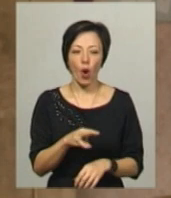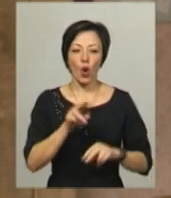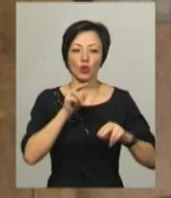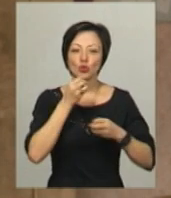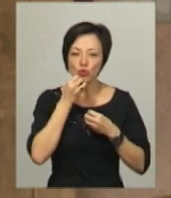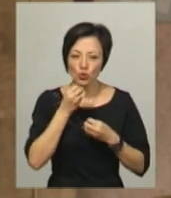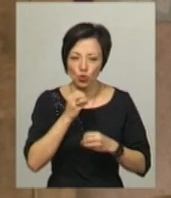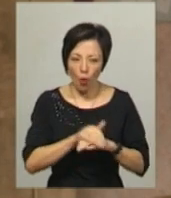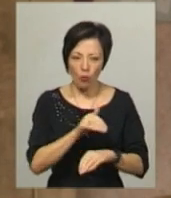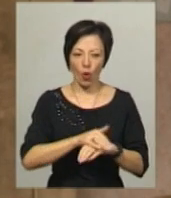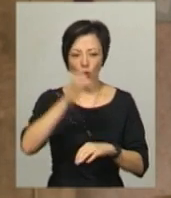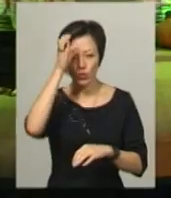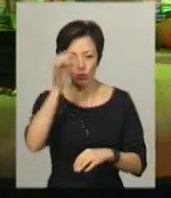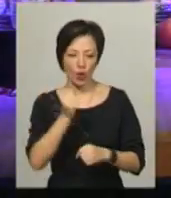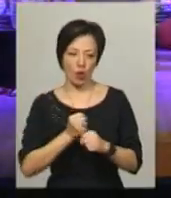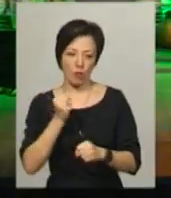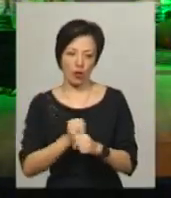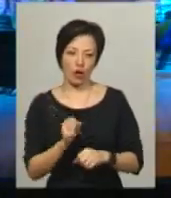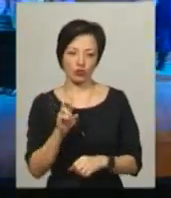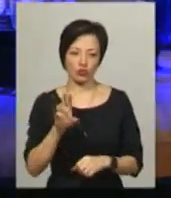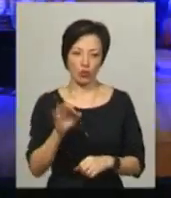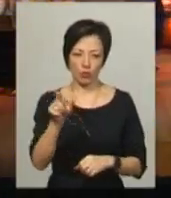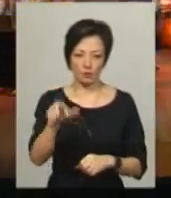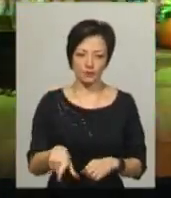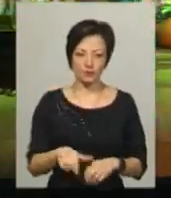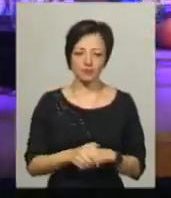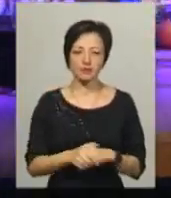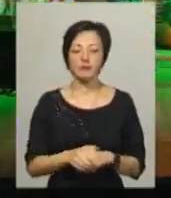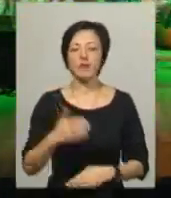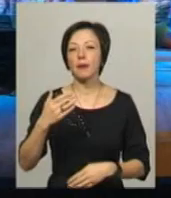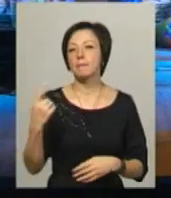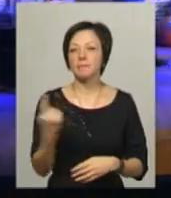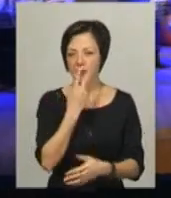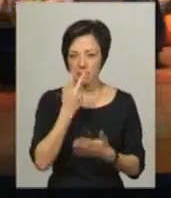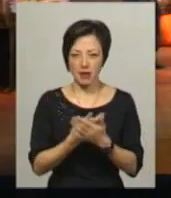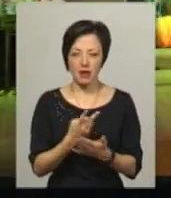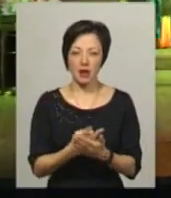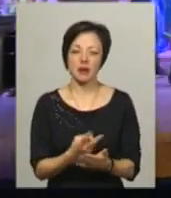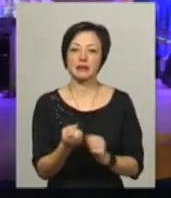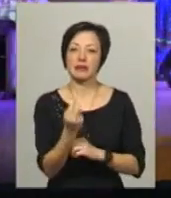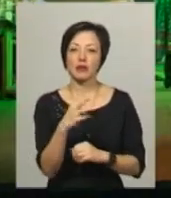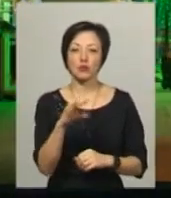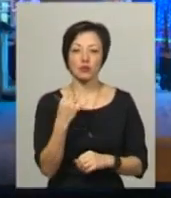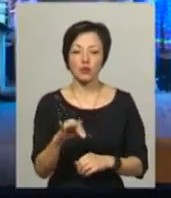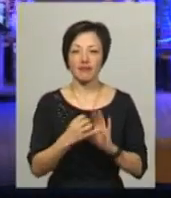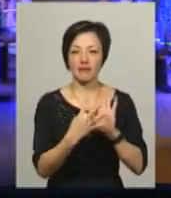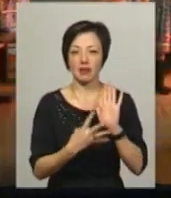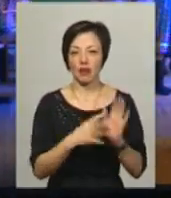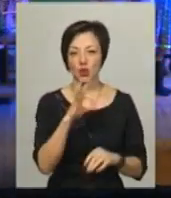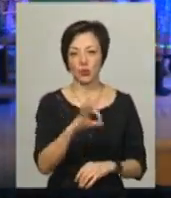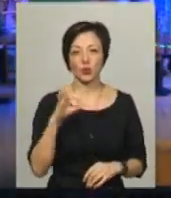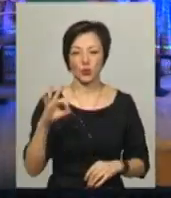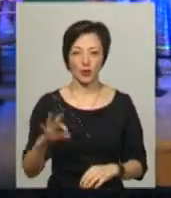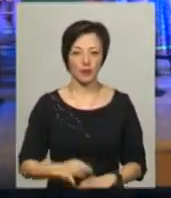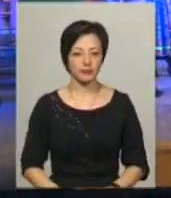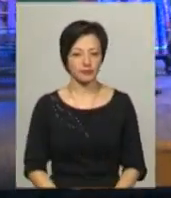Мені здається, це зараз дуже актуально. Прем'єра оновленої комедії «Сватання на гончаріці» відбудеться 13 лютого о 19.00.